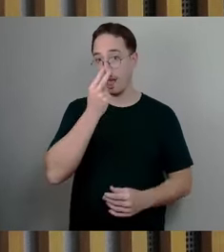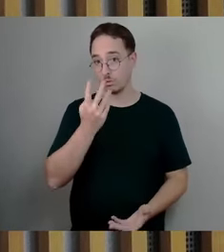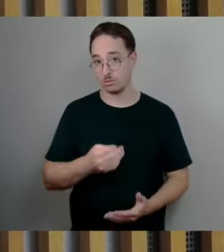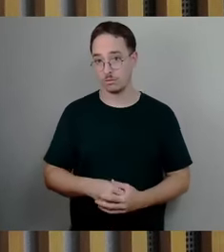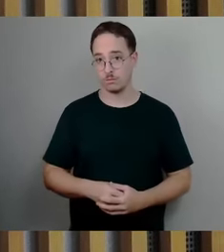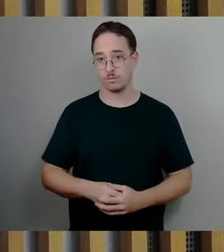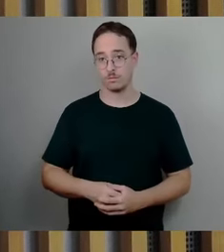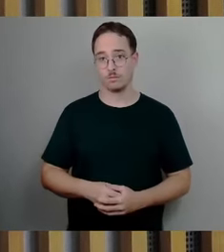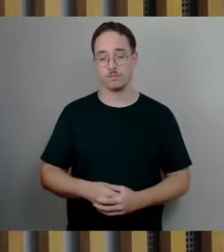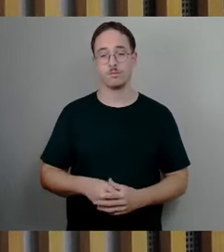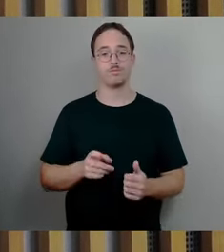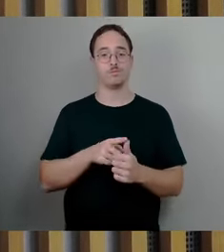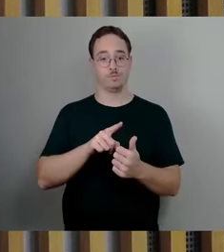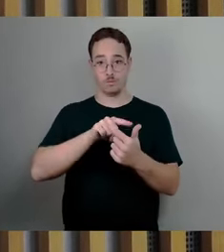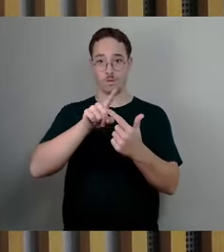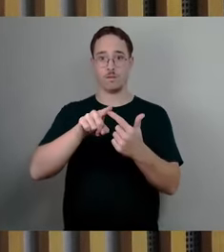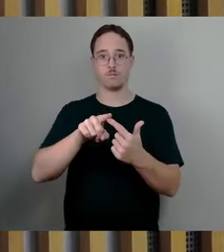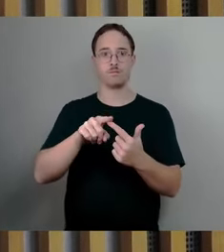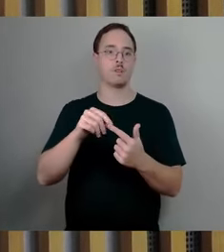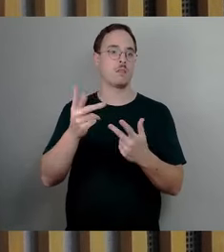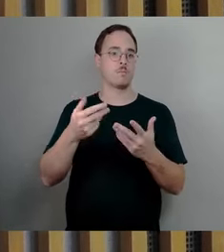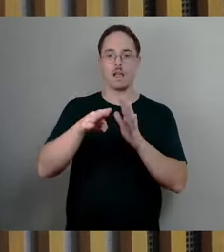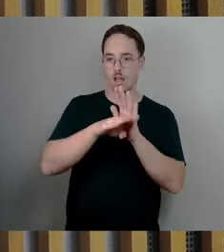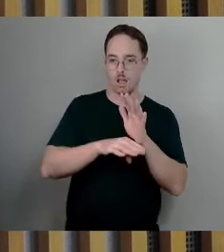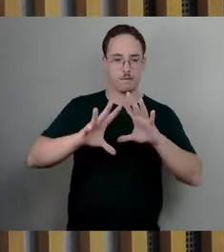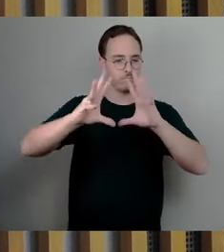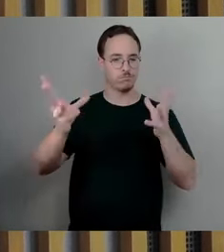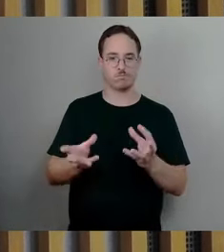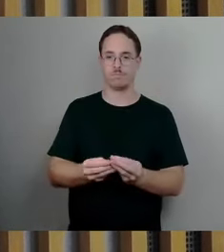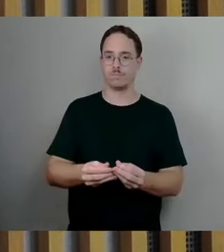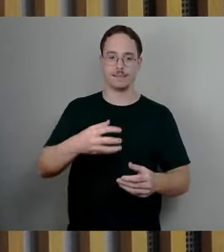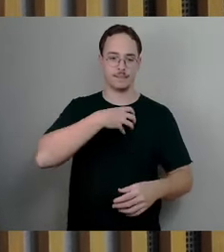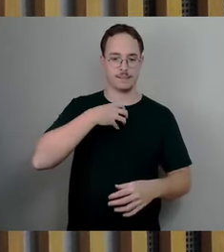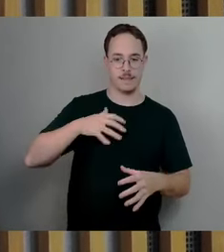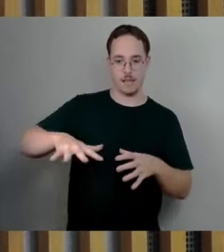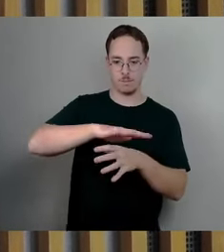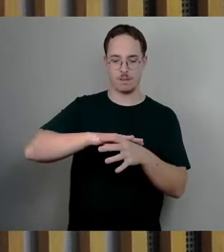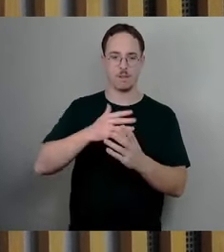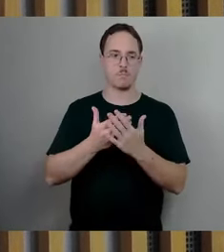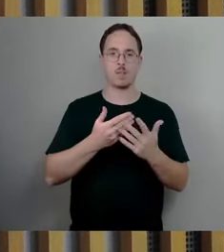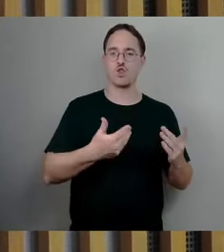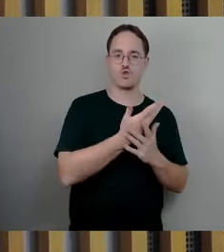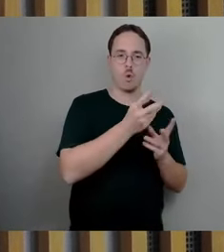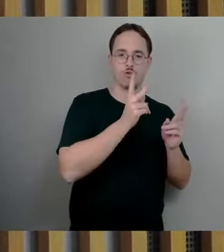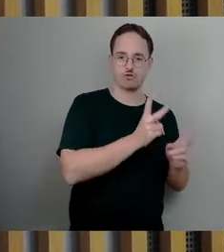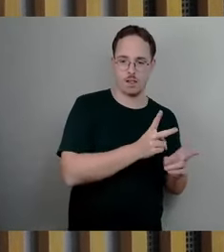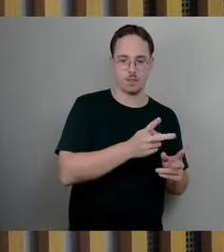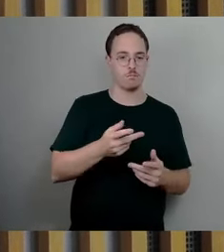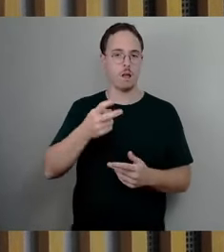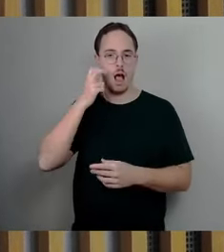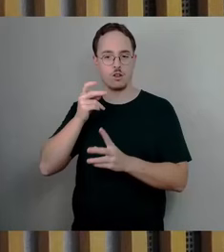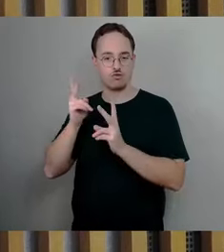Gelten die Regeln einheitlich für das gesamte Dresdner Gebiet oder ist irgendwie Neustadt was anderes als Pieschen, was anderes